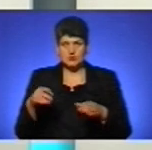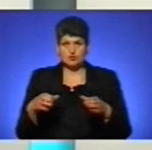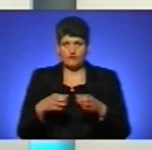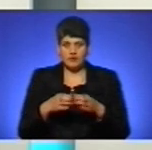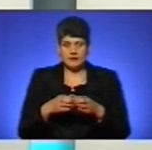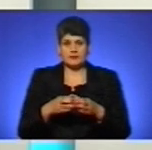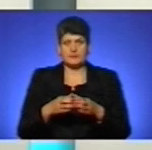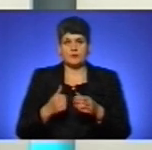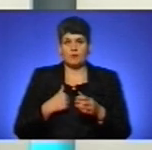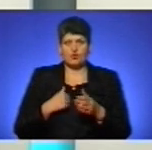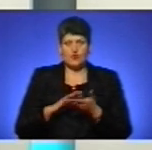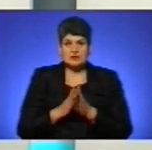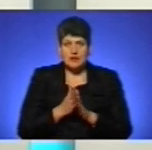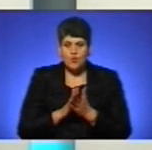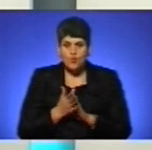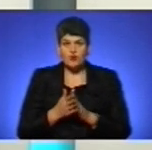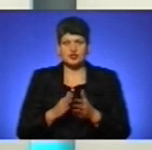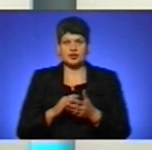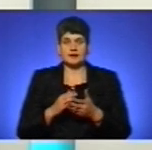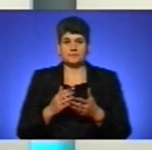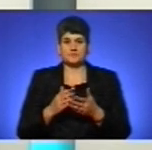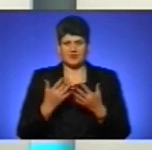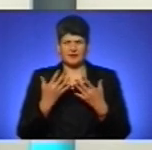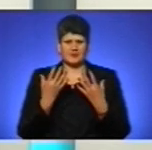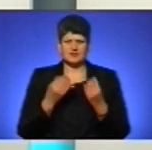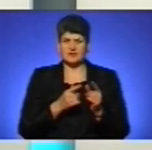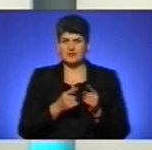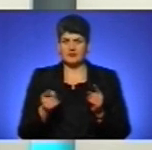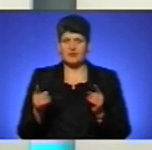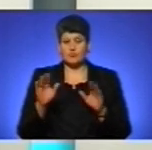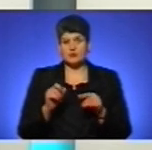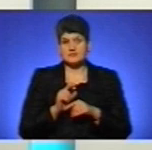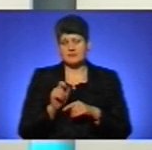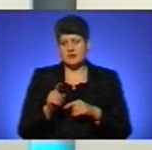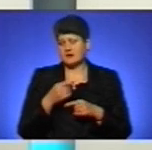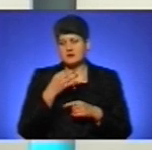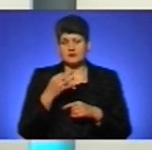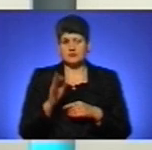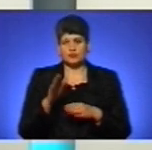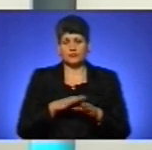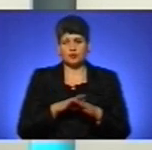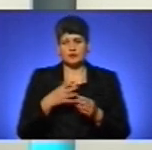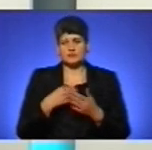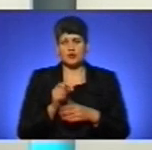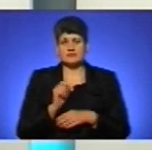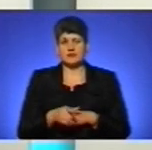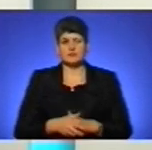певної кількості днів. І потім, потім завдання, які я сказав, будуть виконувати свої завдання.